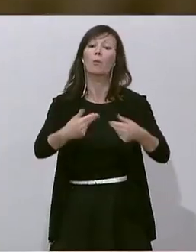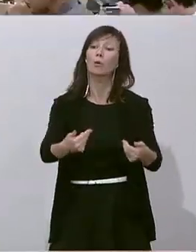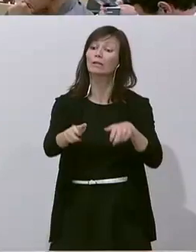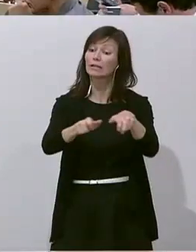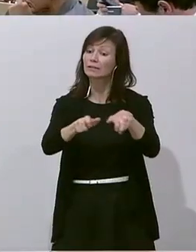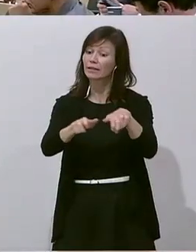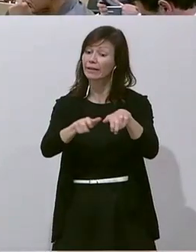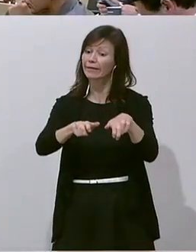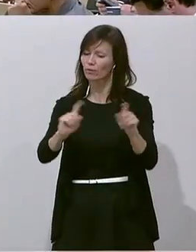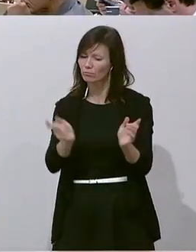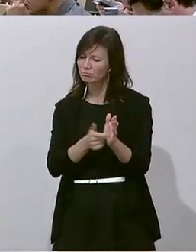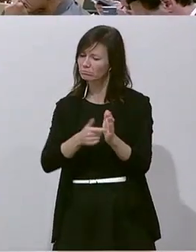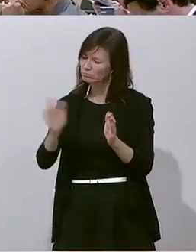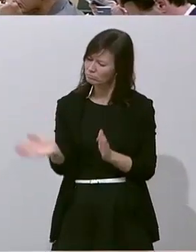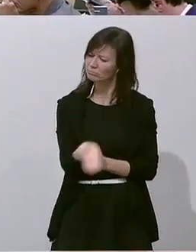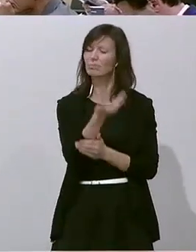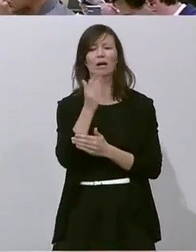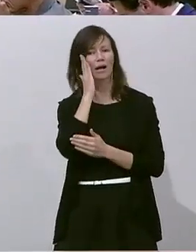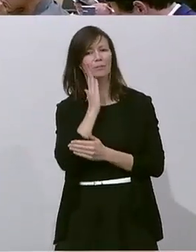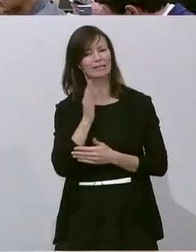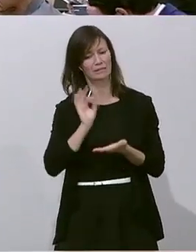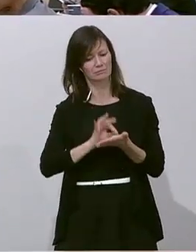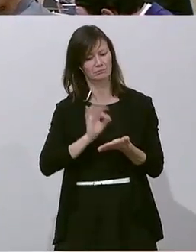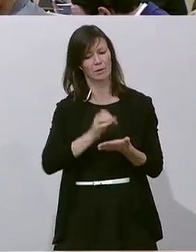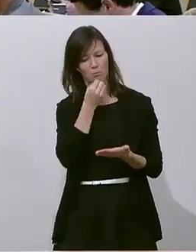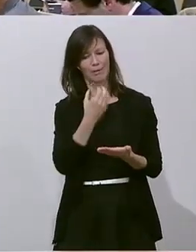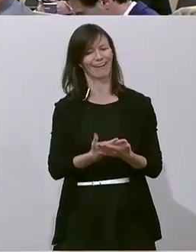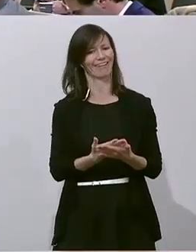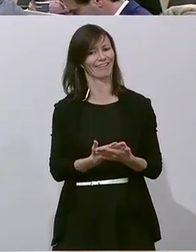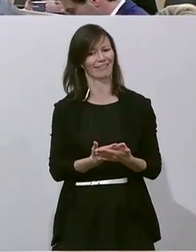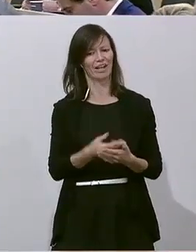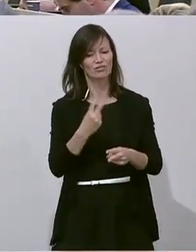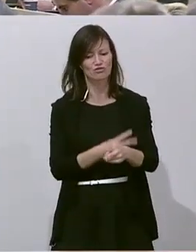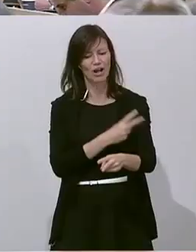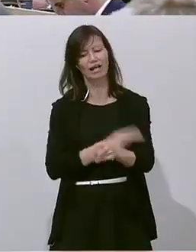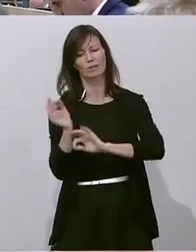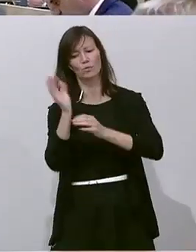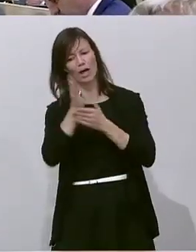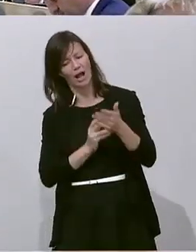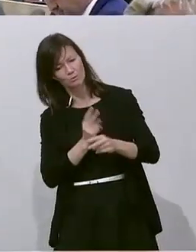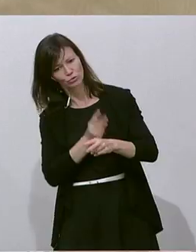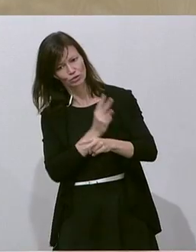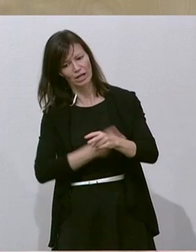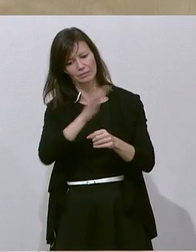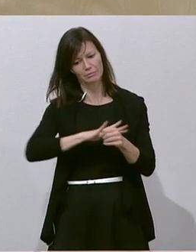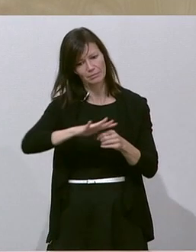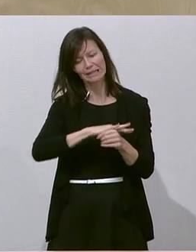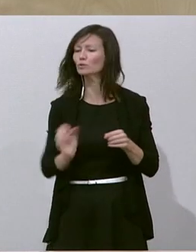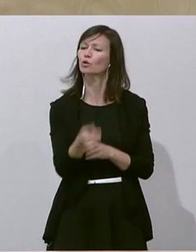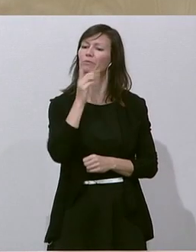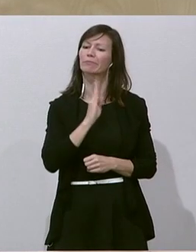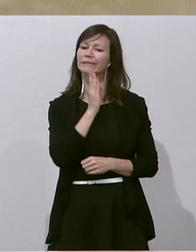ehestmöglich einen Bericht über derzeit im staatlichen und halbstaatlichen Bereich bestehende